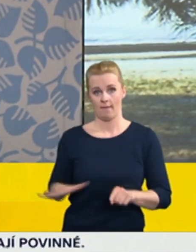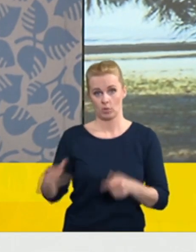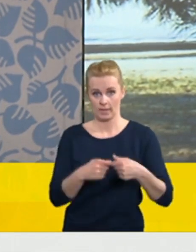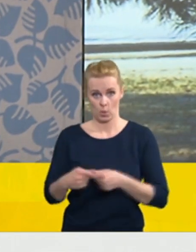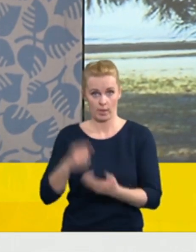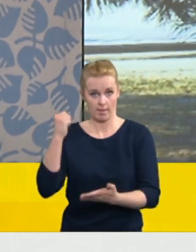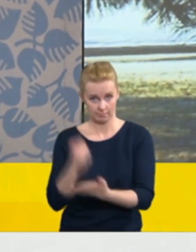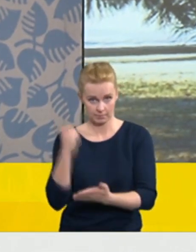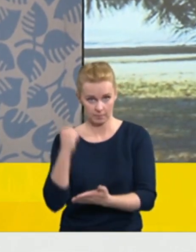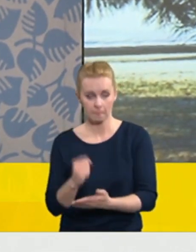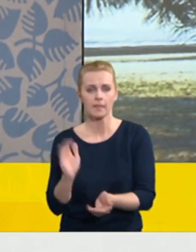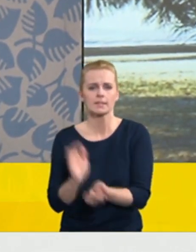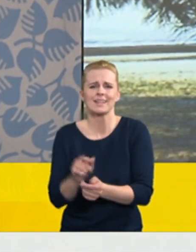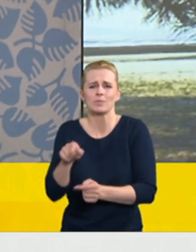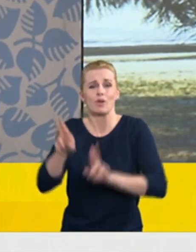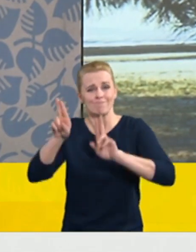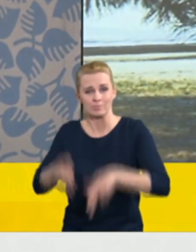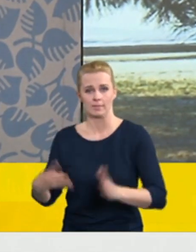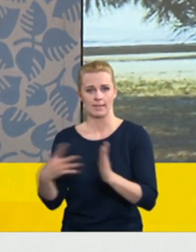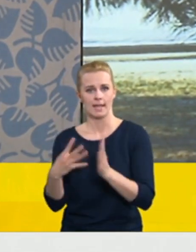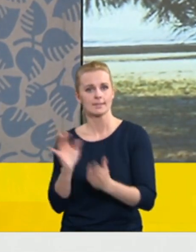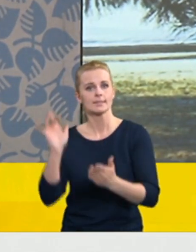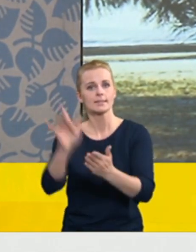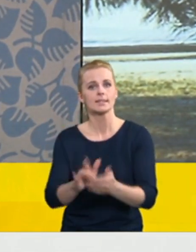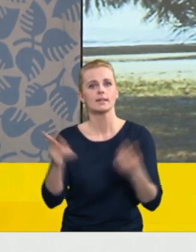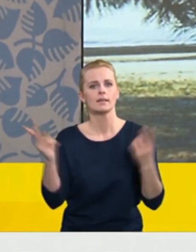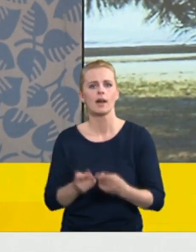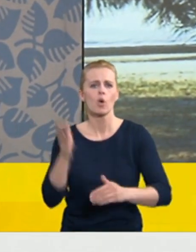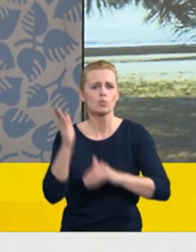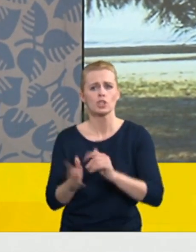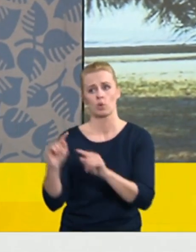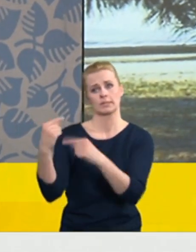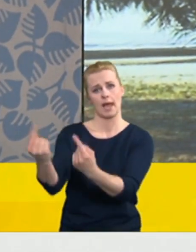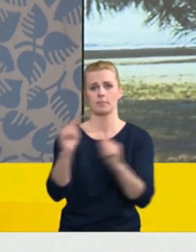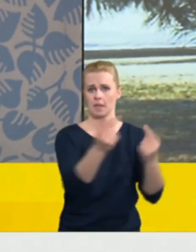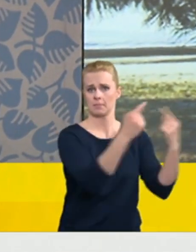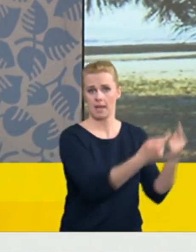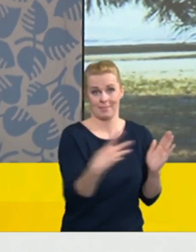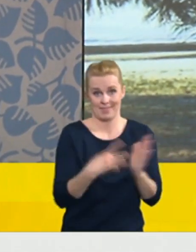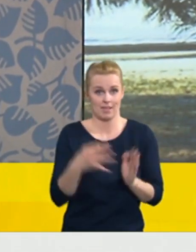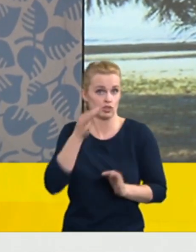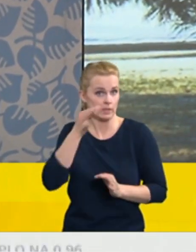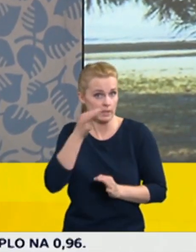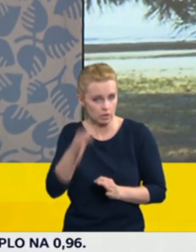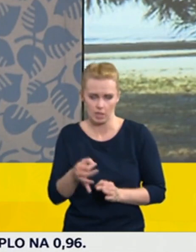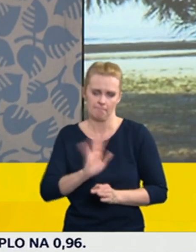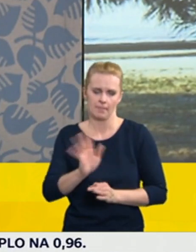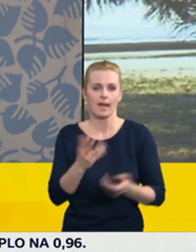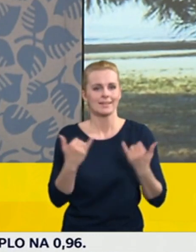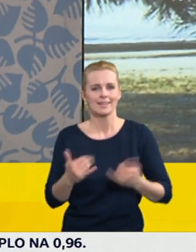zatím o test, který by byl určen k samotestování, ale jednáme zejména s ministerstvem